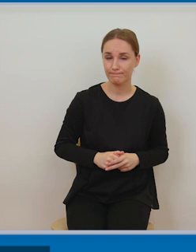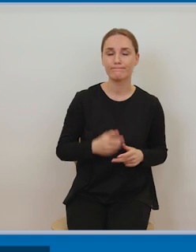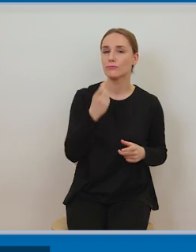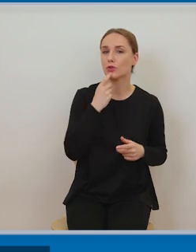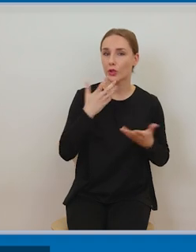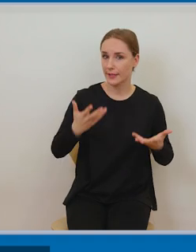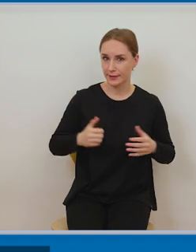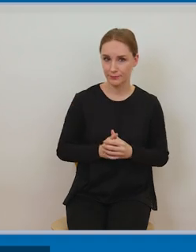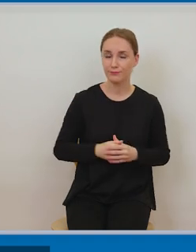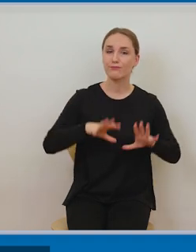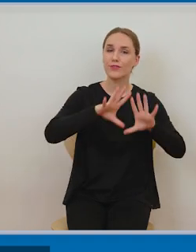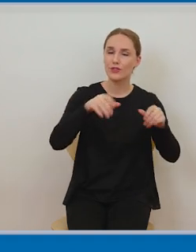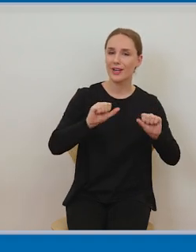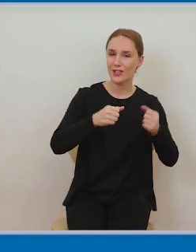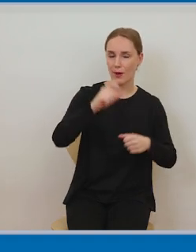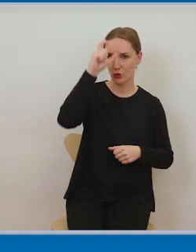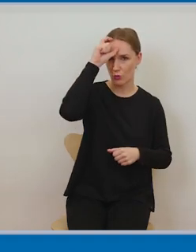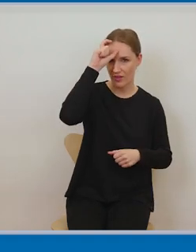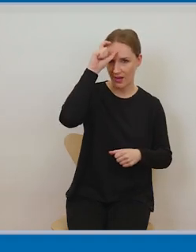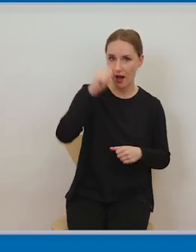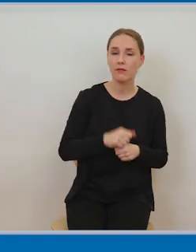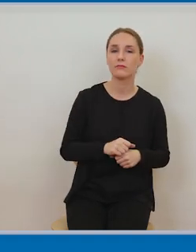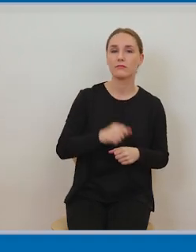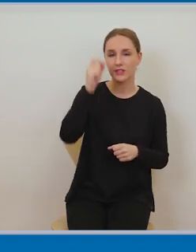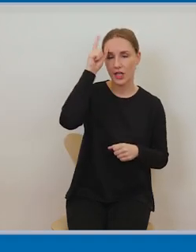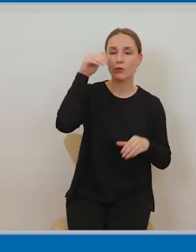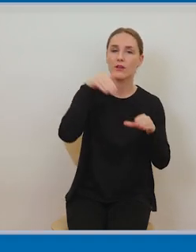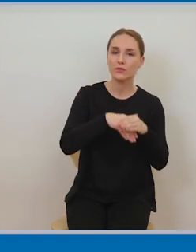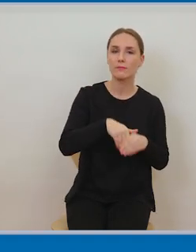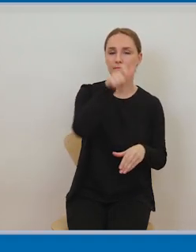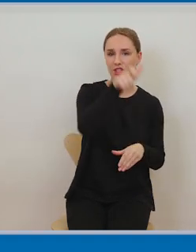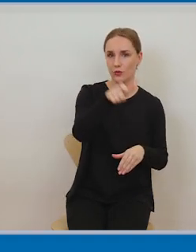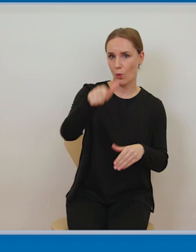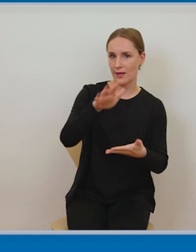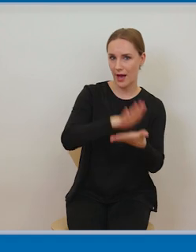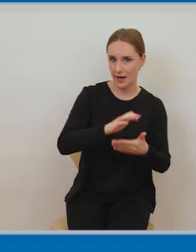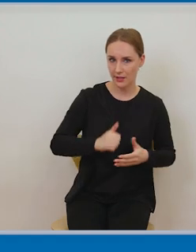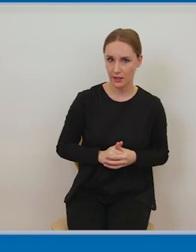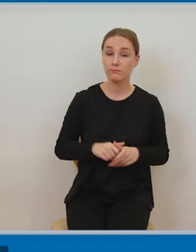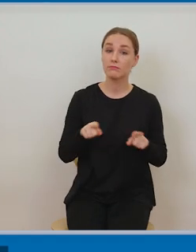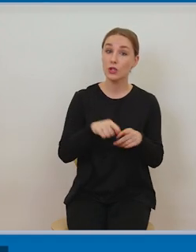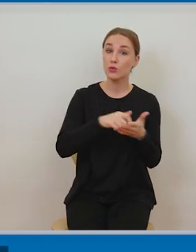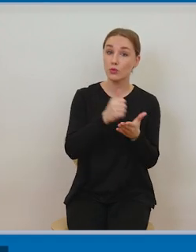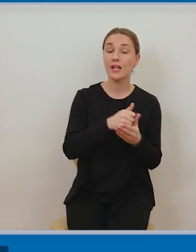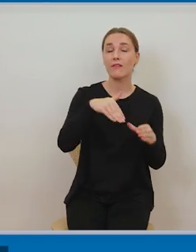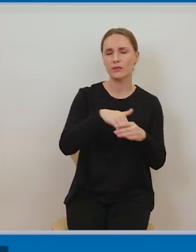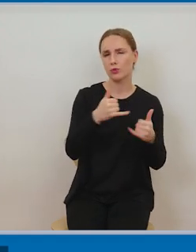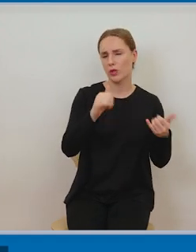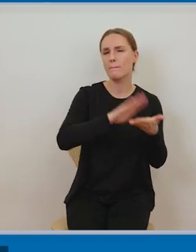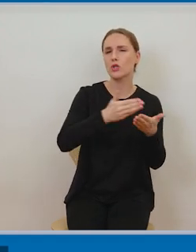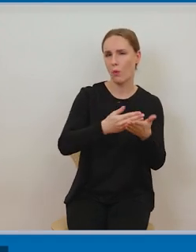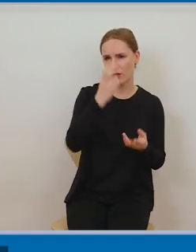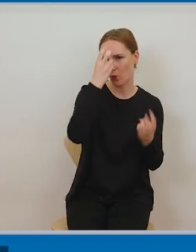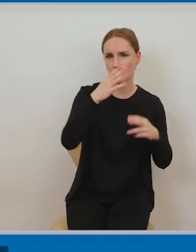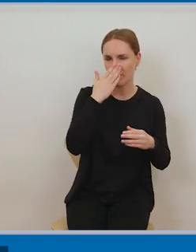działalności twórczej o indywidualnym charakterze. Ustawa też zawiera przykładowe wymienienie tych kategorii utworów. Są to utwory literackie,